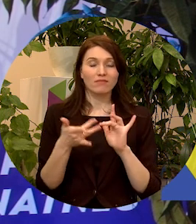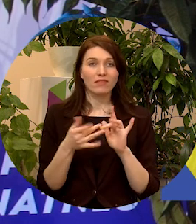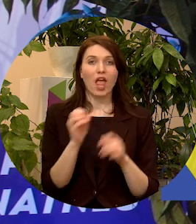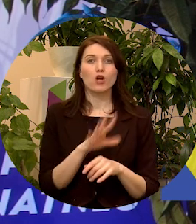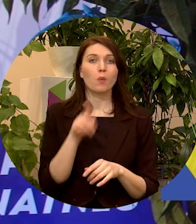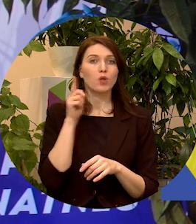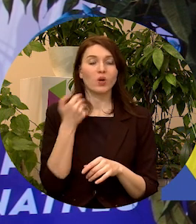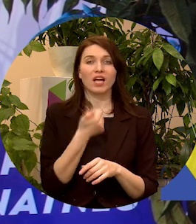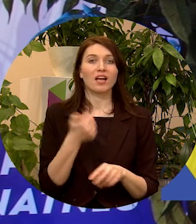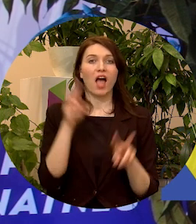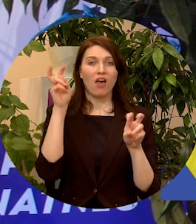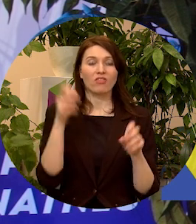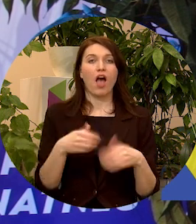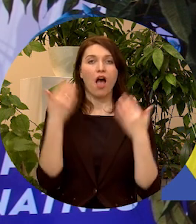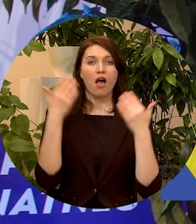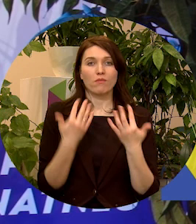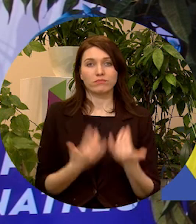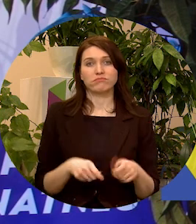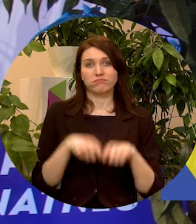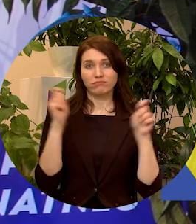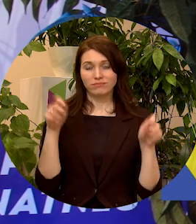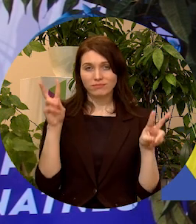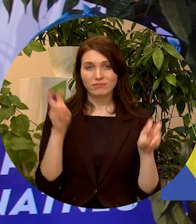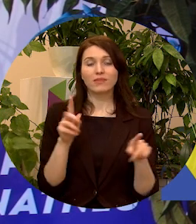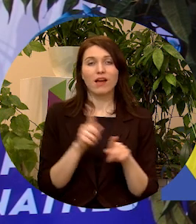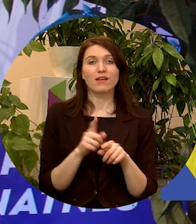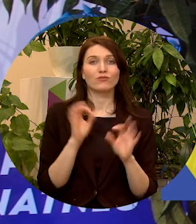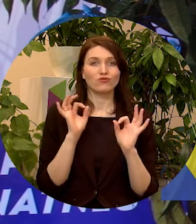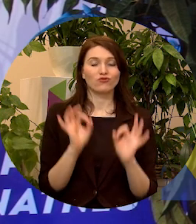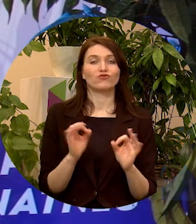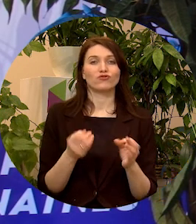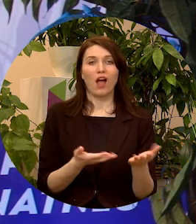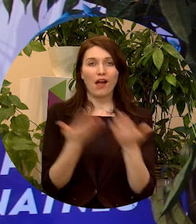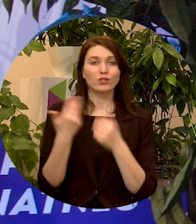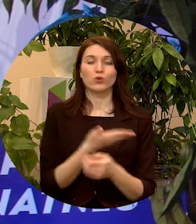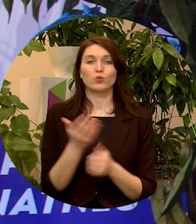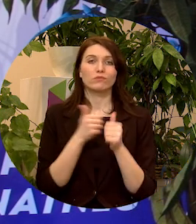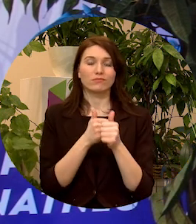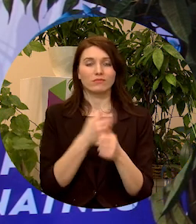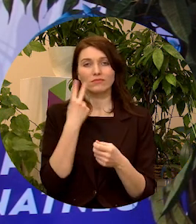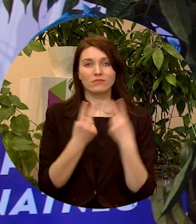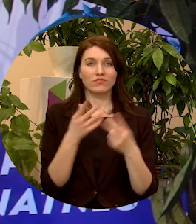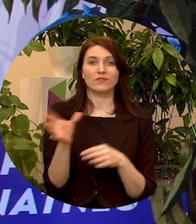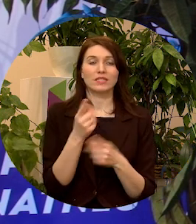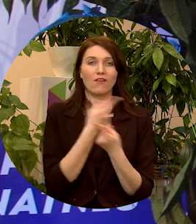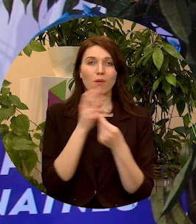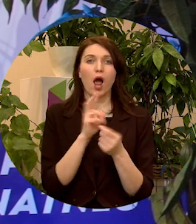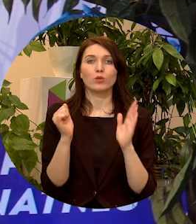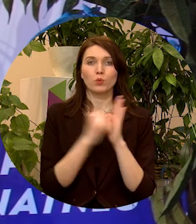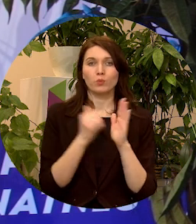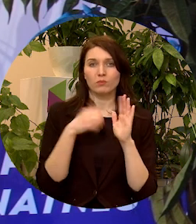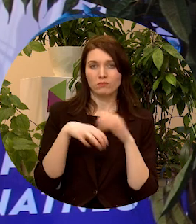Eiropas jaunatnes gada atklāšanas pasākumā un noteikti aicinu sekot līdzi visai informācijai, kas tiks